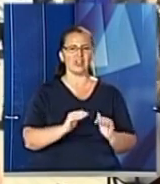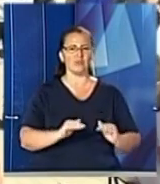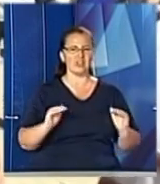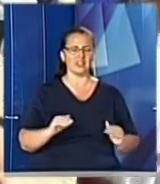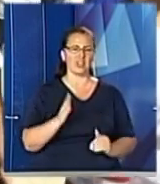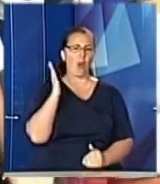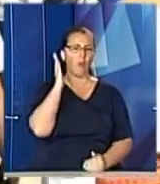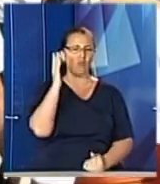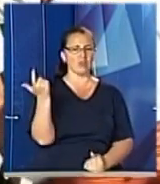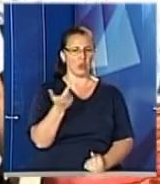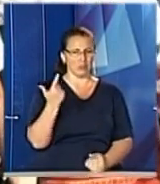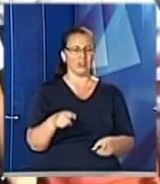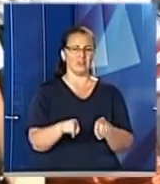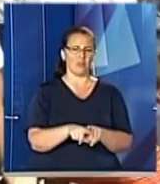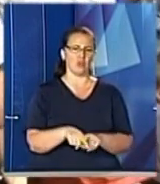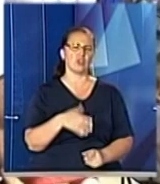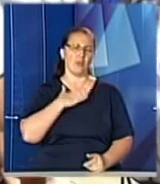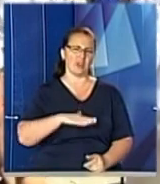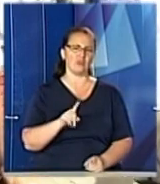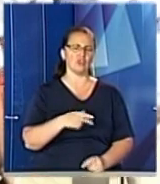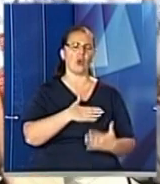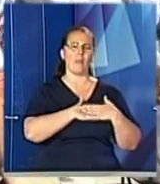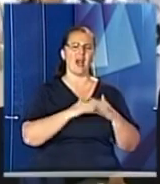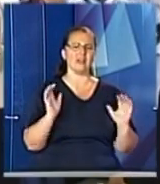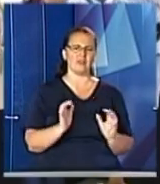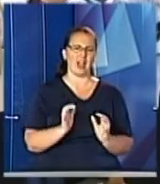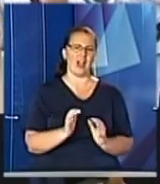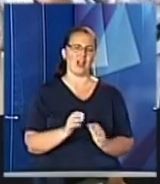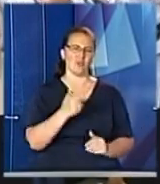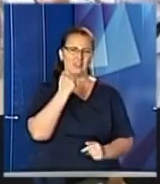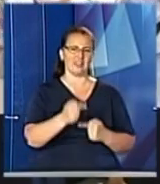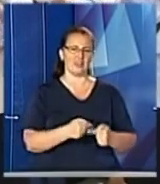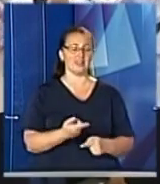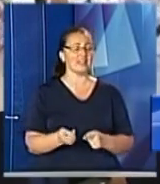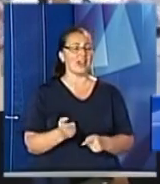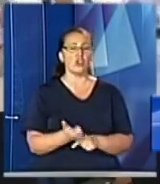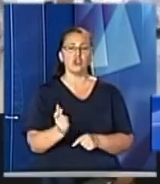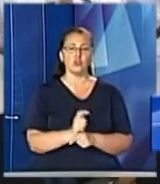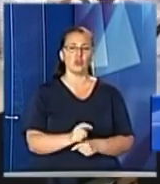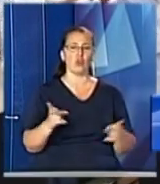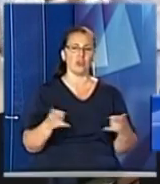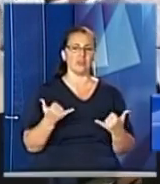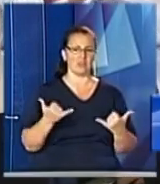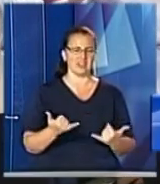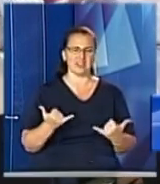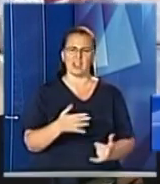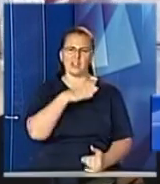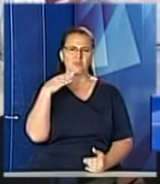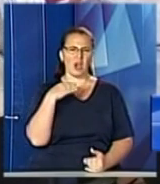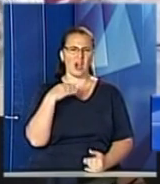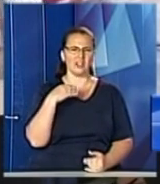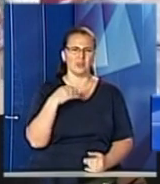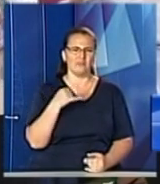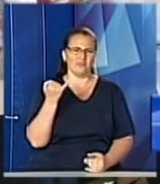також. І це дуже приємно, що ми зберігаємо, любимо наші традиції і передаємо їх». «Це дуже потрібно зараз. Зараз дуже багато є негативної інформації.